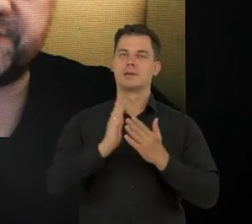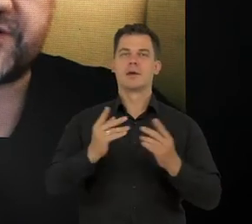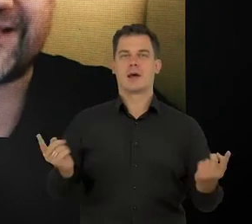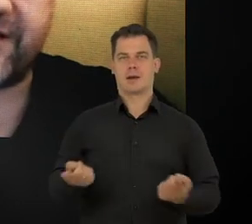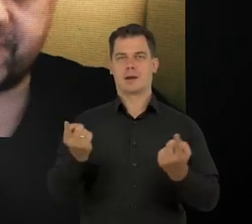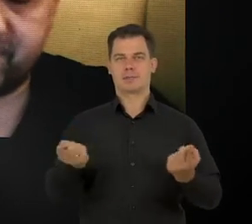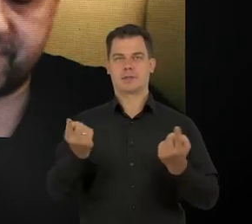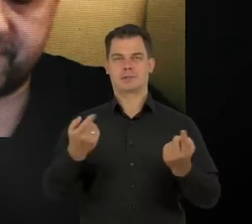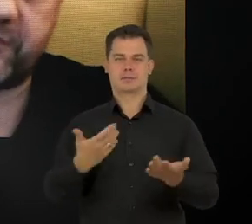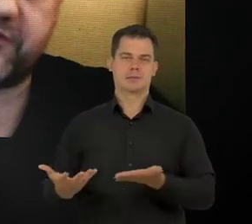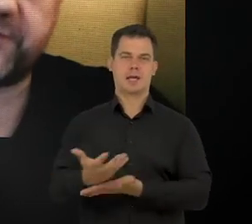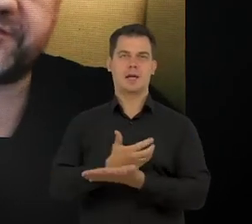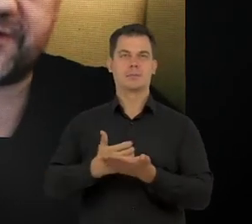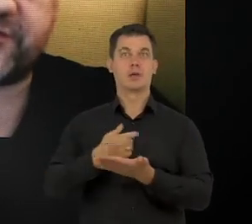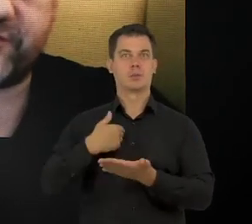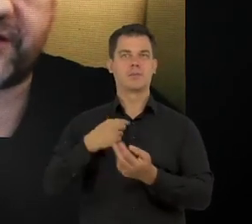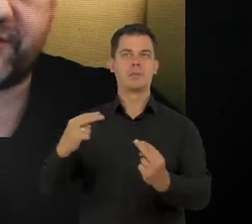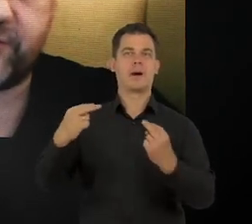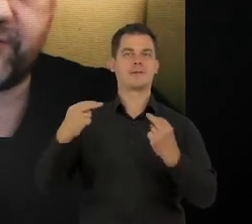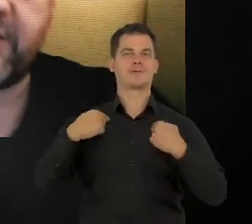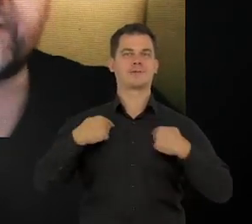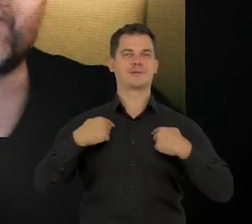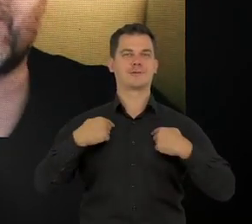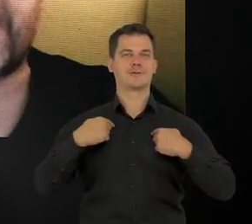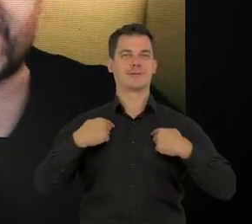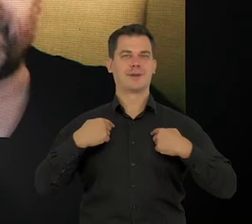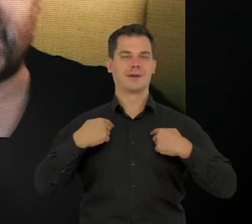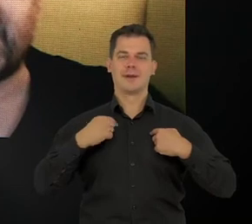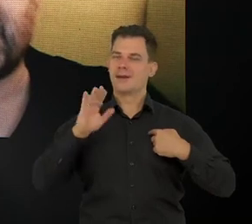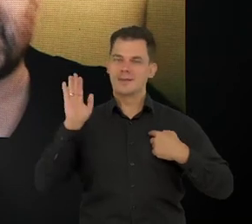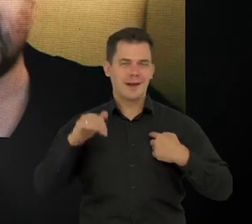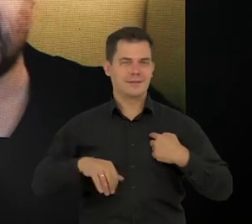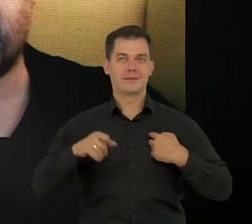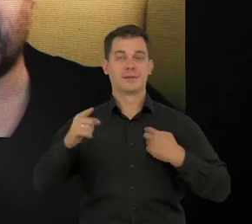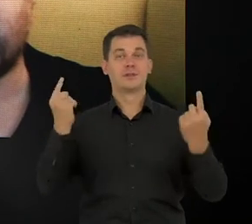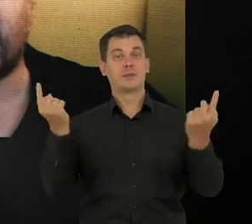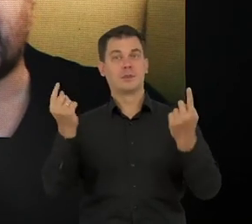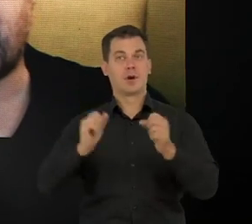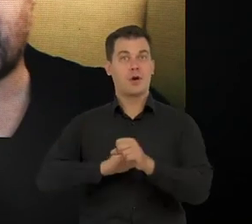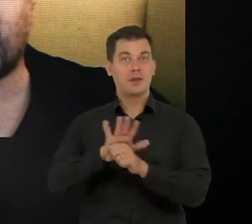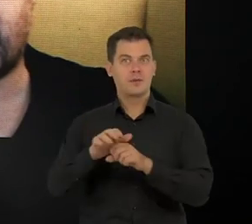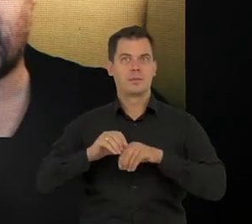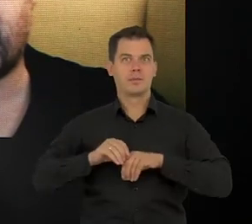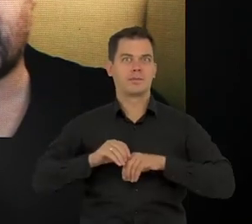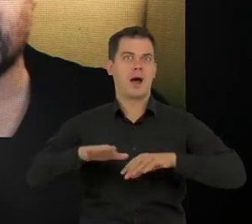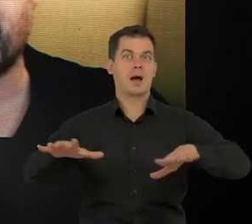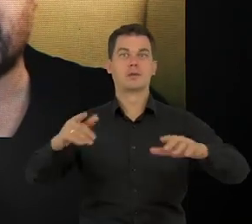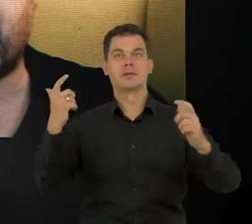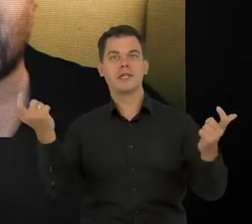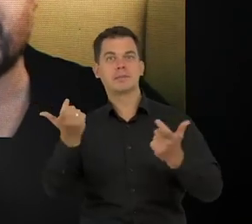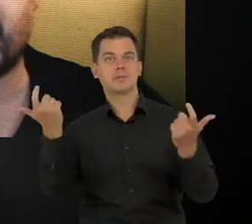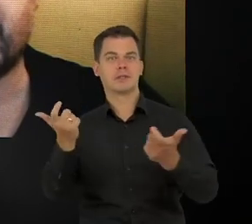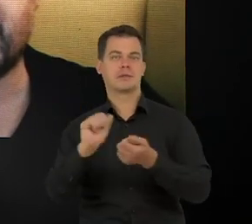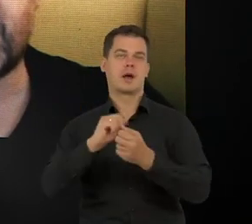są po to, żeby sprzedawać uwagę widzów, to nawet w tych sytuacjach, które